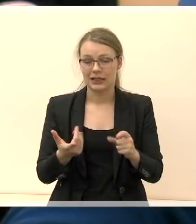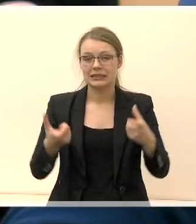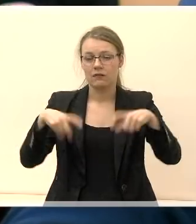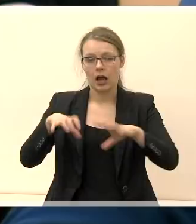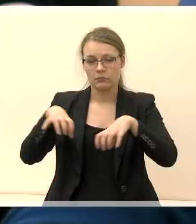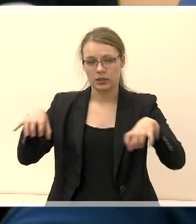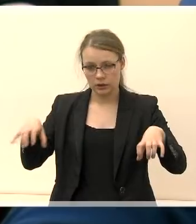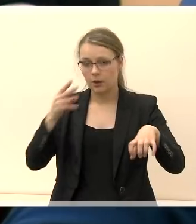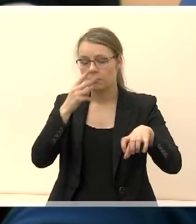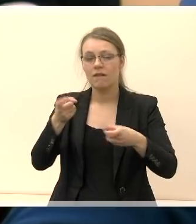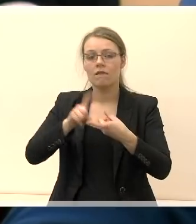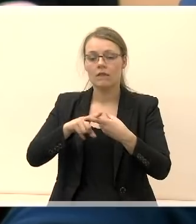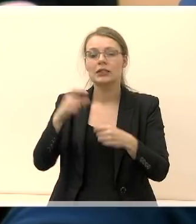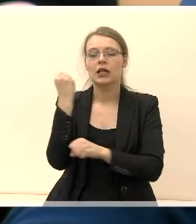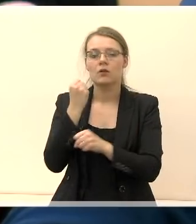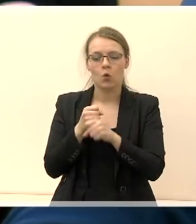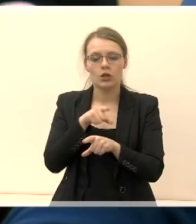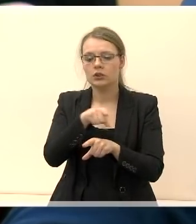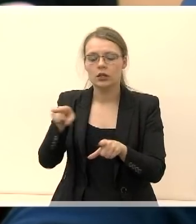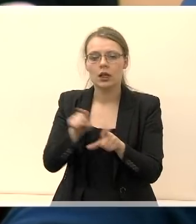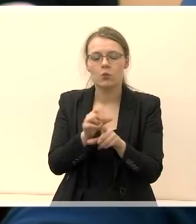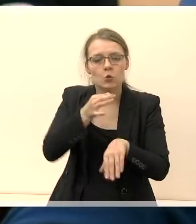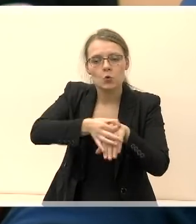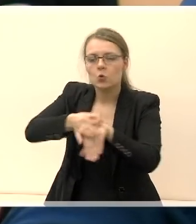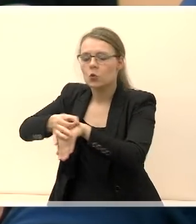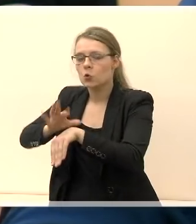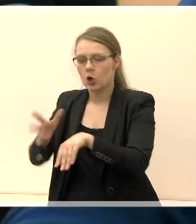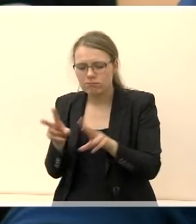administracijoje numatytų pareigybių ir joms priskirtų funkcijų nepriklausomą audita.